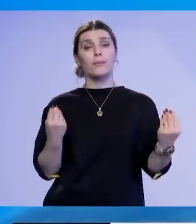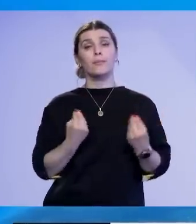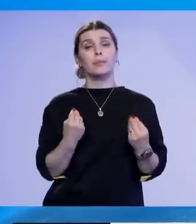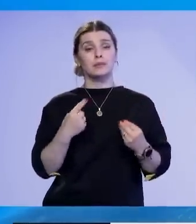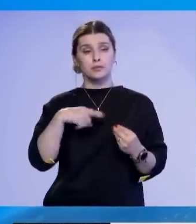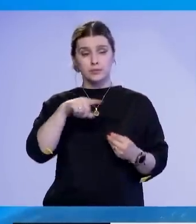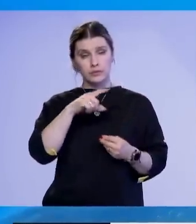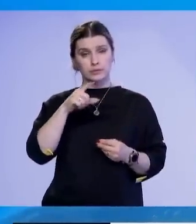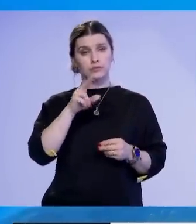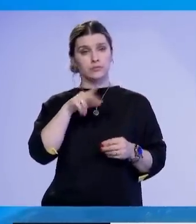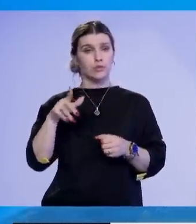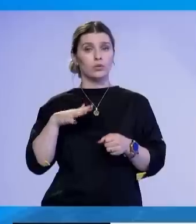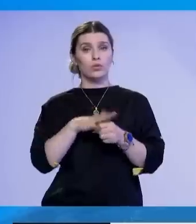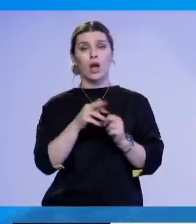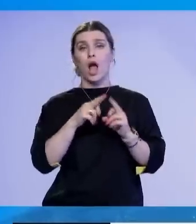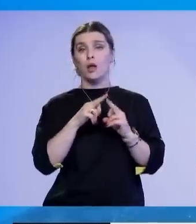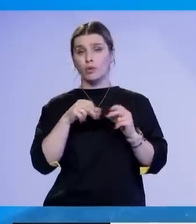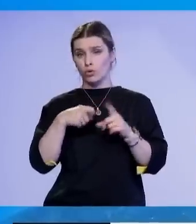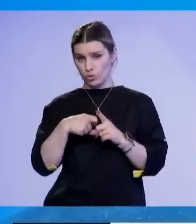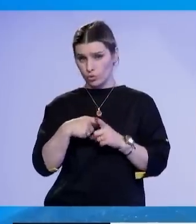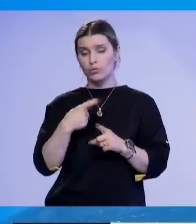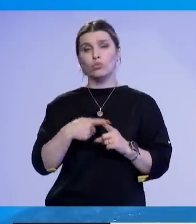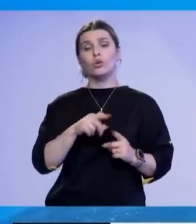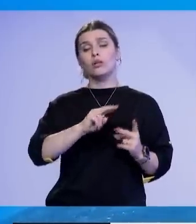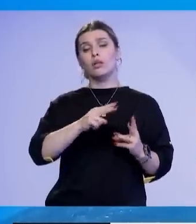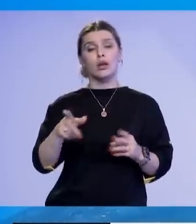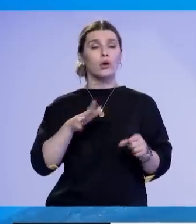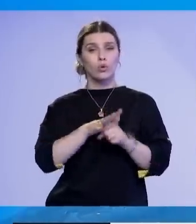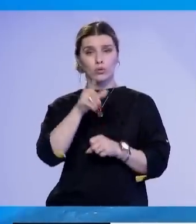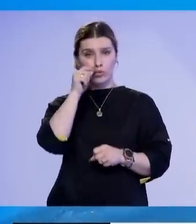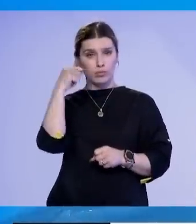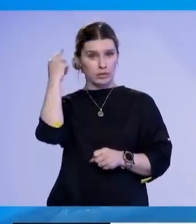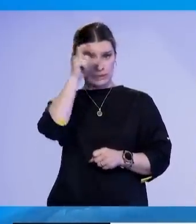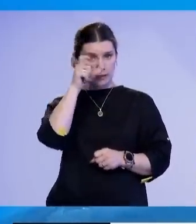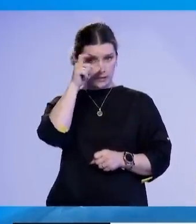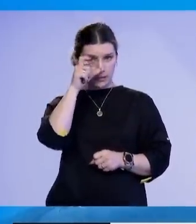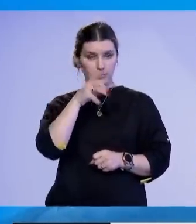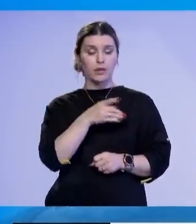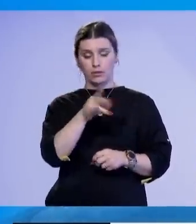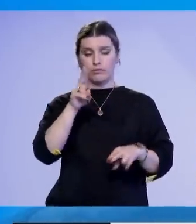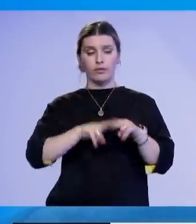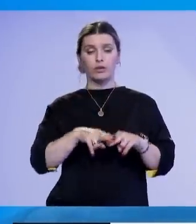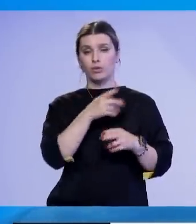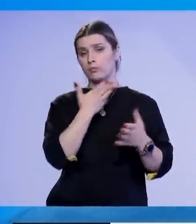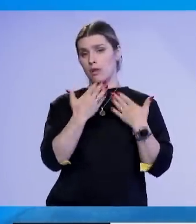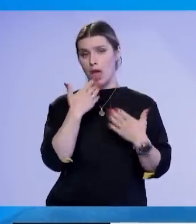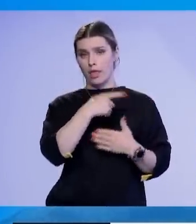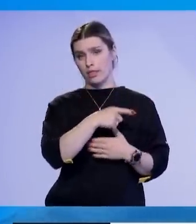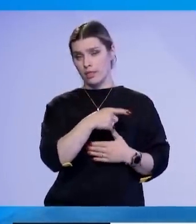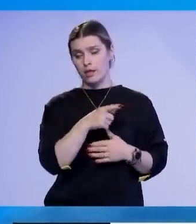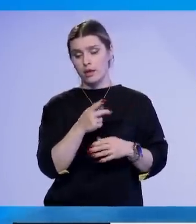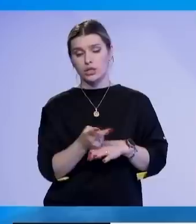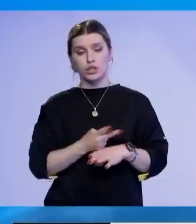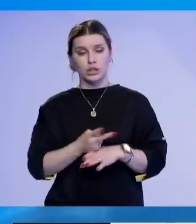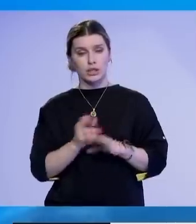brutal të forcës nga Albin Kurti dhe forcët e ti kunder popolit sërb në Kosovë, u vendosë në mbledhja e këshilit të siguris kompëtare